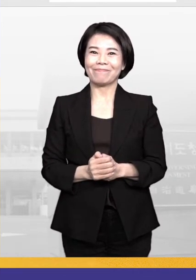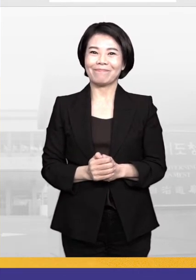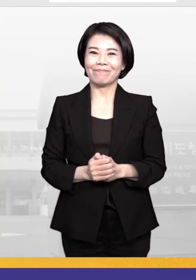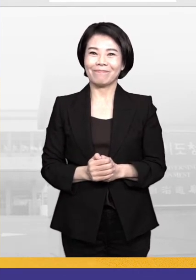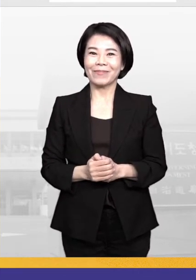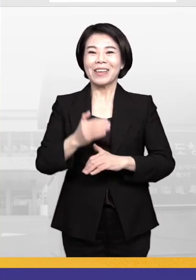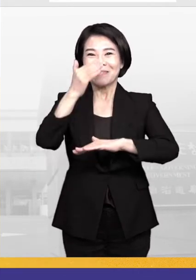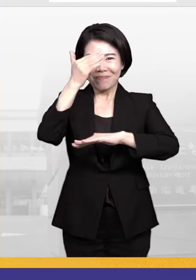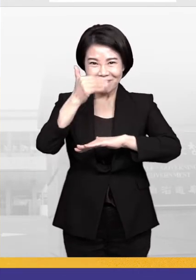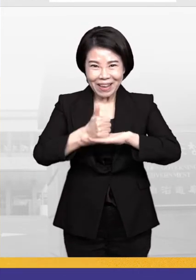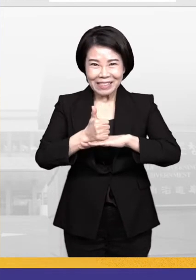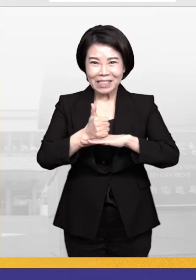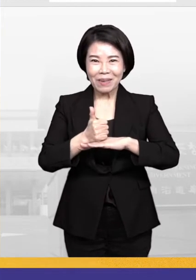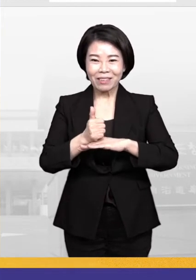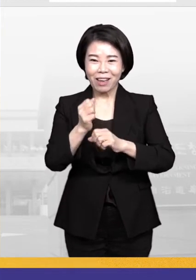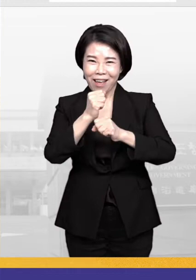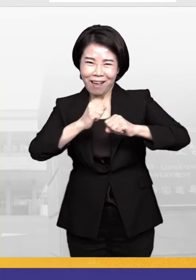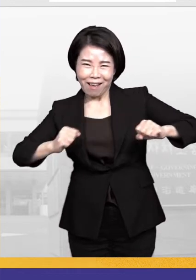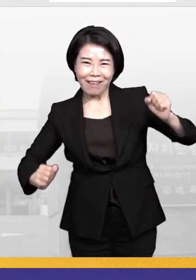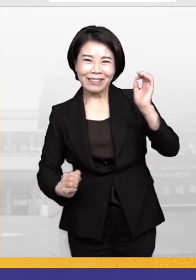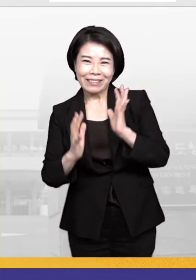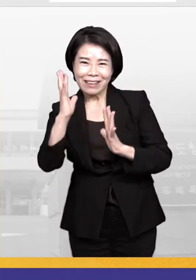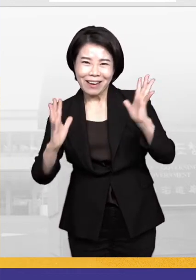마지막으로 들불축제입니다.